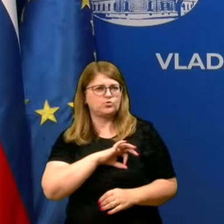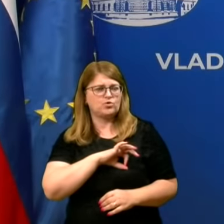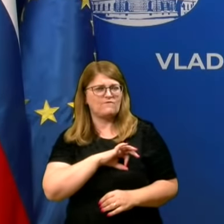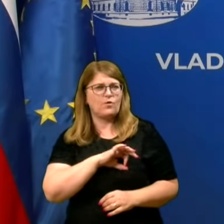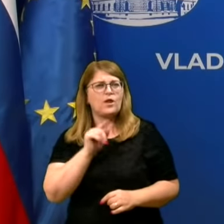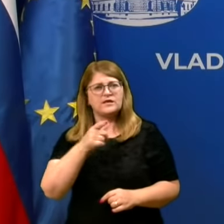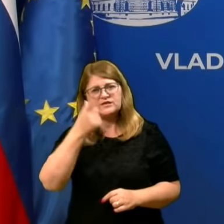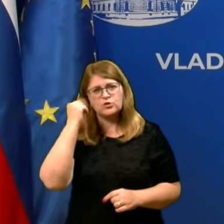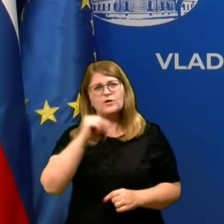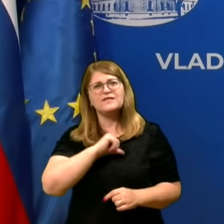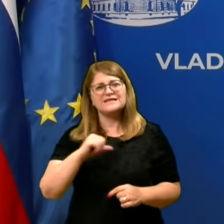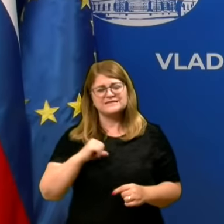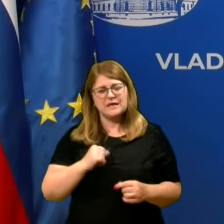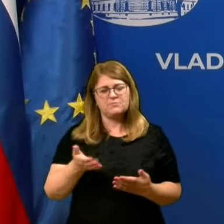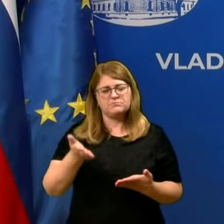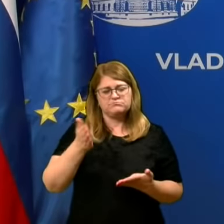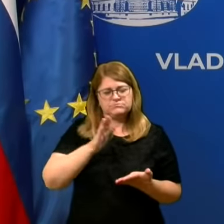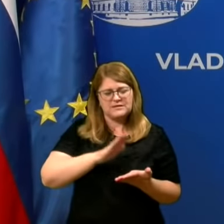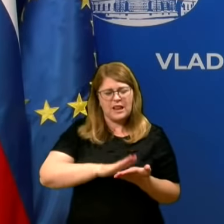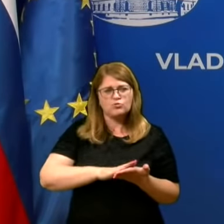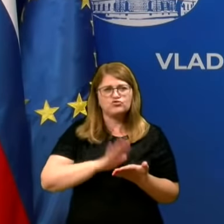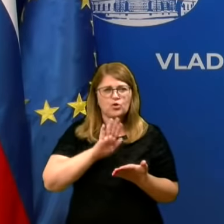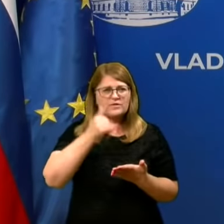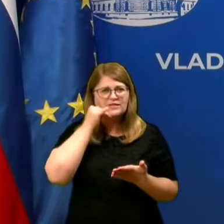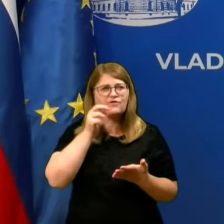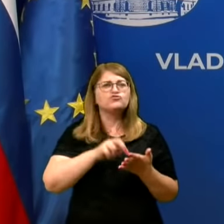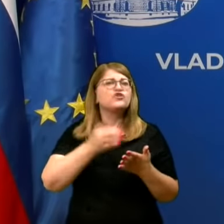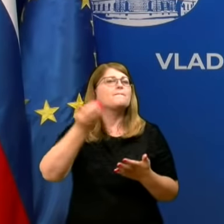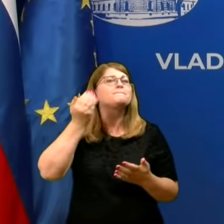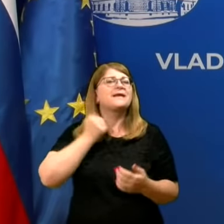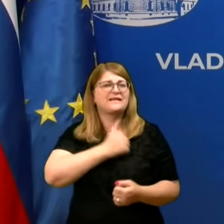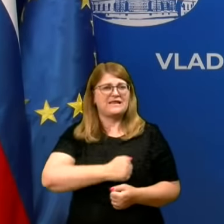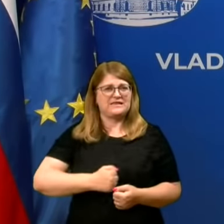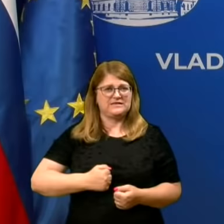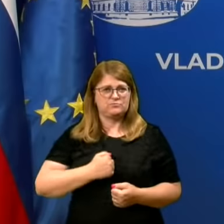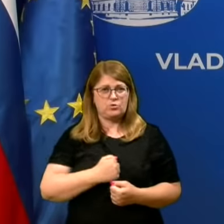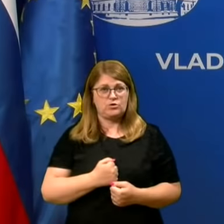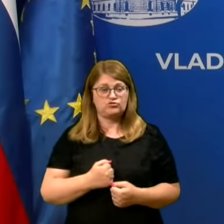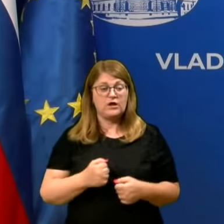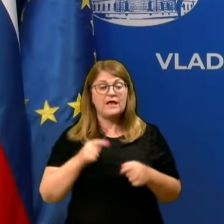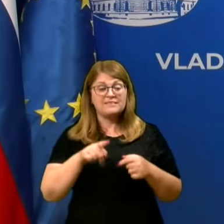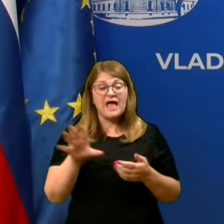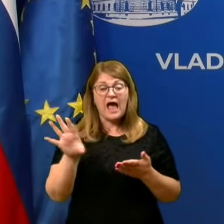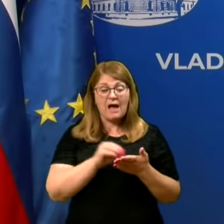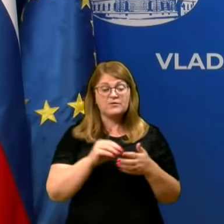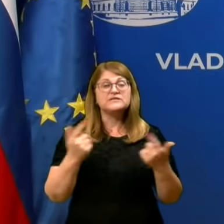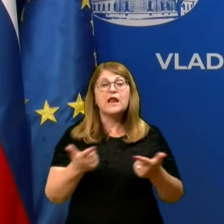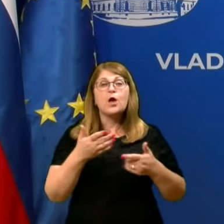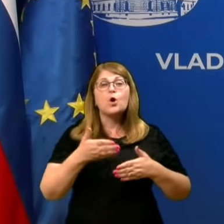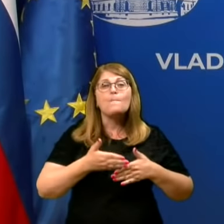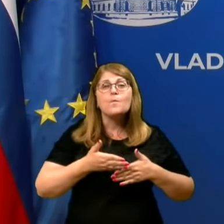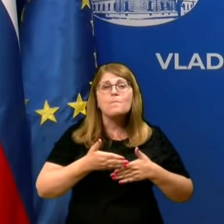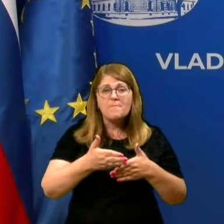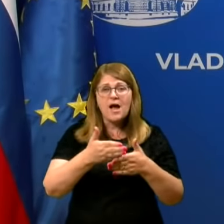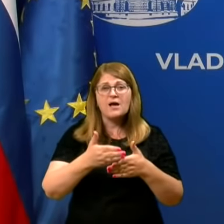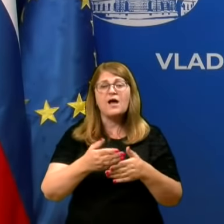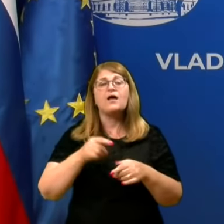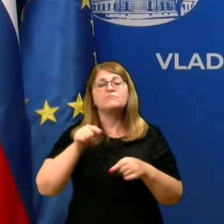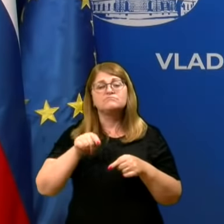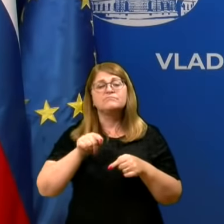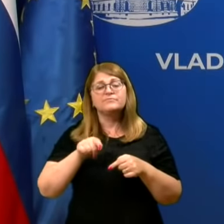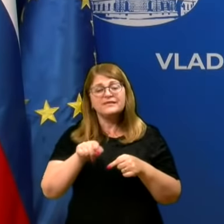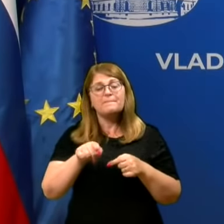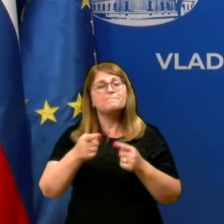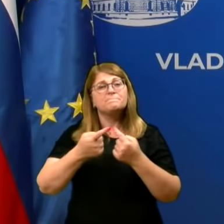ki se jo ljudje dajo gor še preden zbolijo. To je najbolj pomembno. Da aplikacija lahko pomaga, ker bo samo pomagala epidemiološkemu delu, ga ne bo